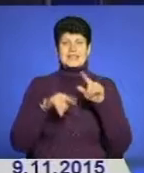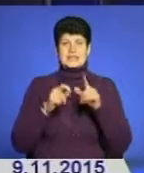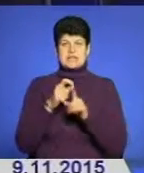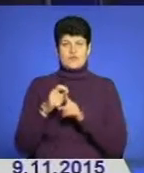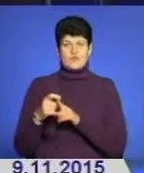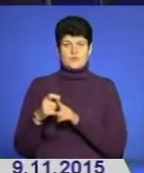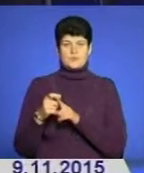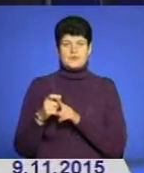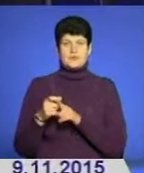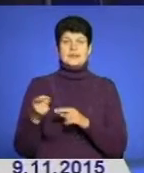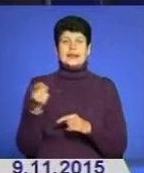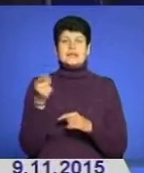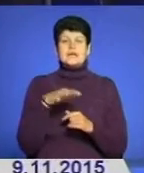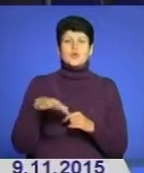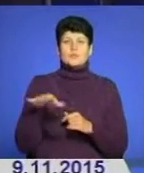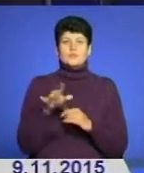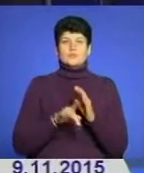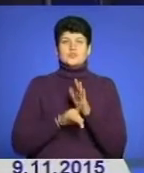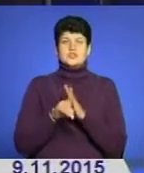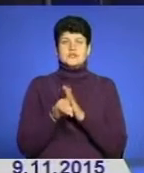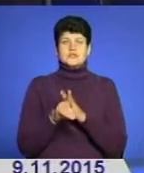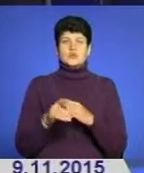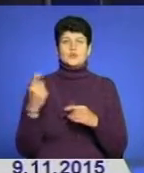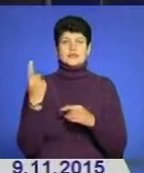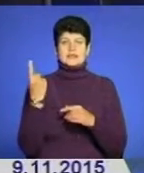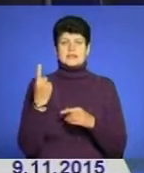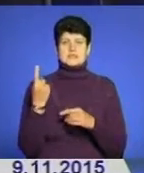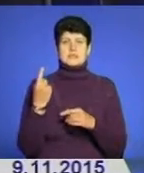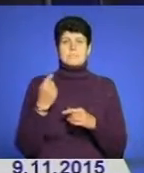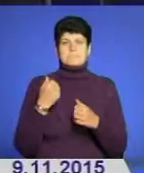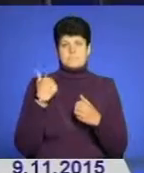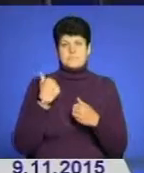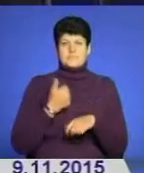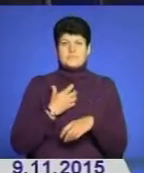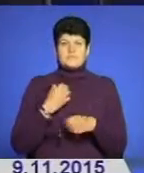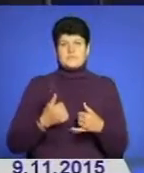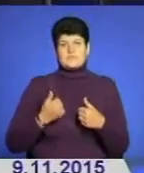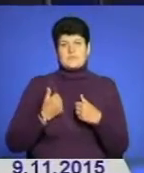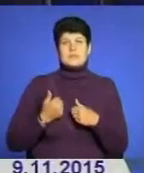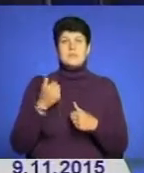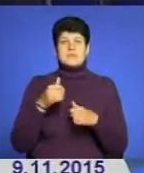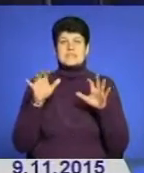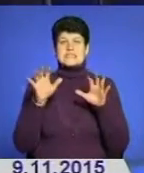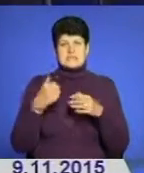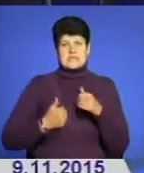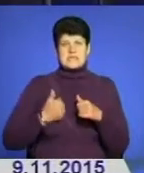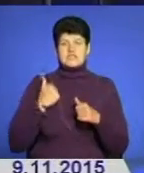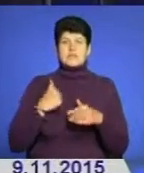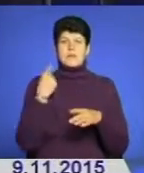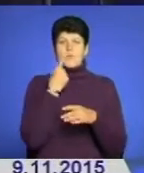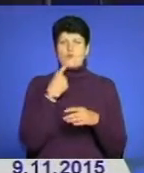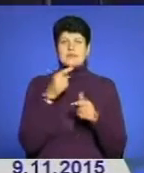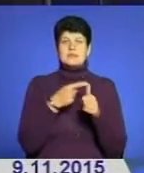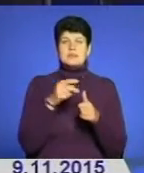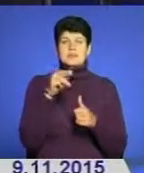На Тернопільщині стартував один із найпрестижніших мовознавчих конкурсів – 16-й міжнародний конкурс з української мови імені Петра Яцика.